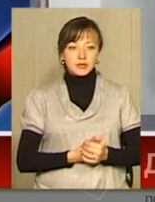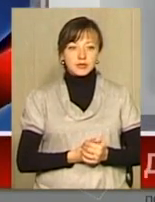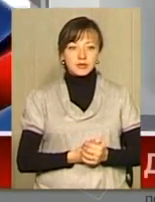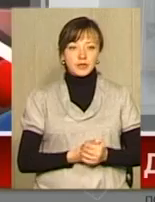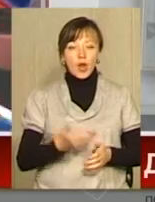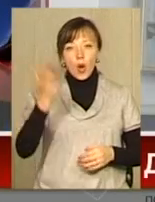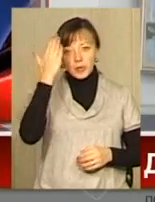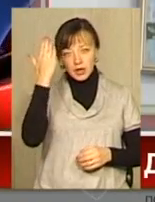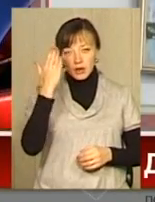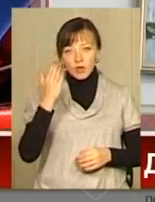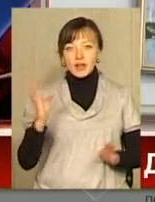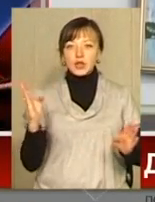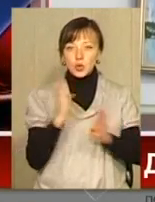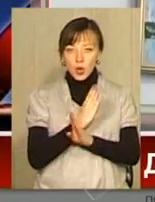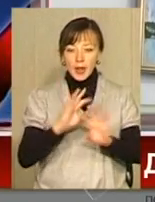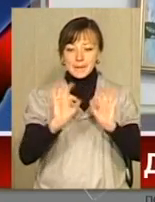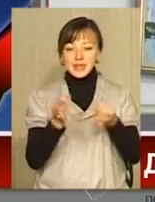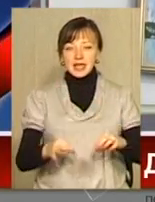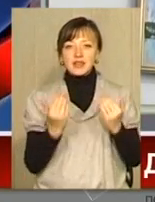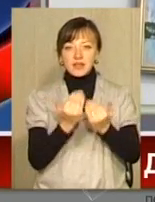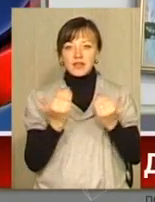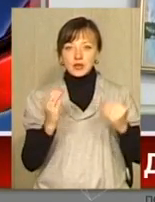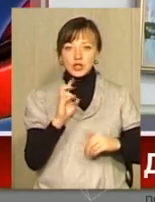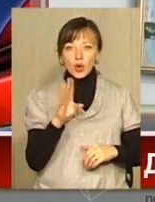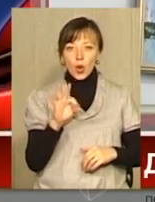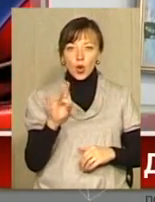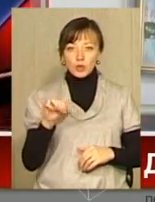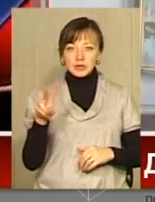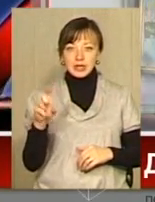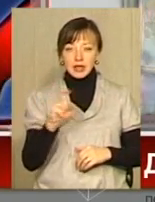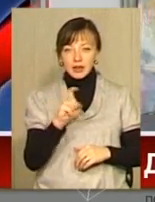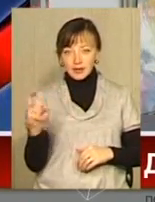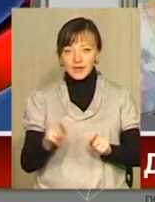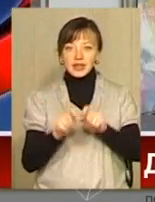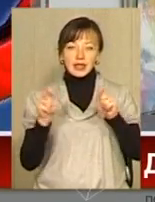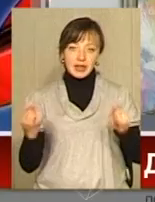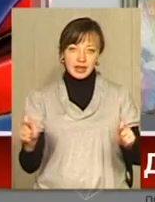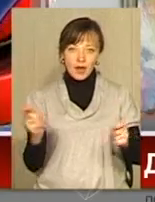Обдаровані долею мистецька виставка родини Скорупськів відкрита в обласному художньому музеї.